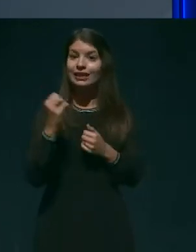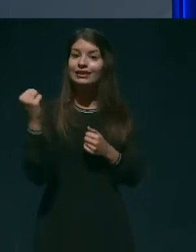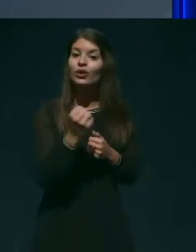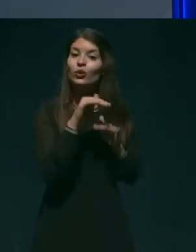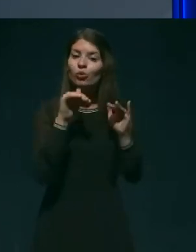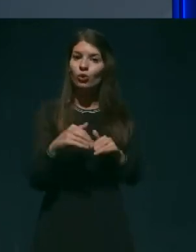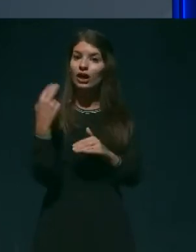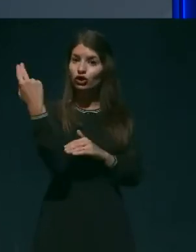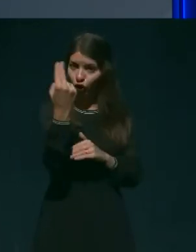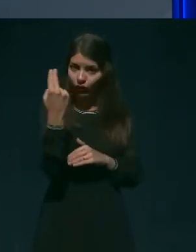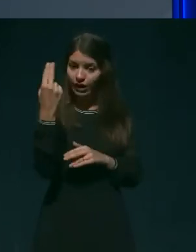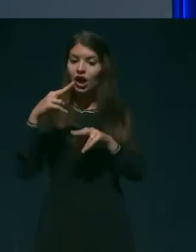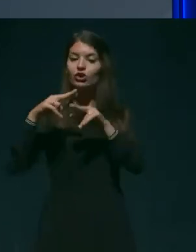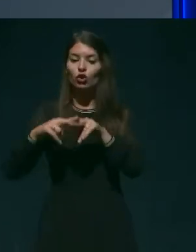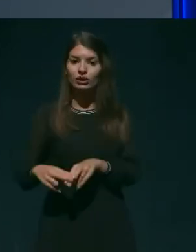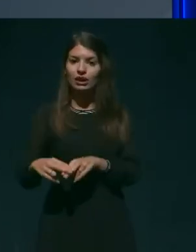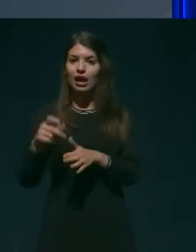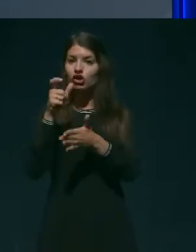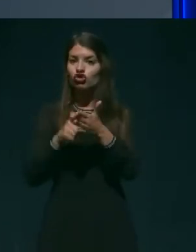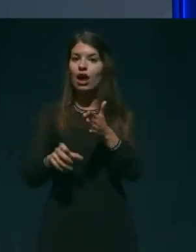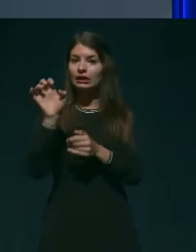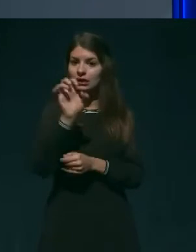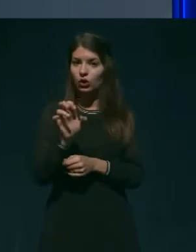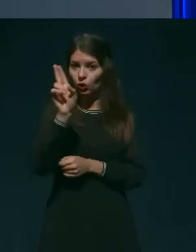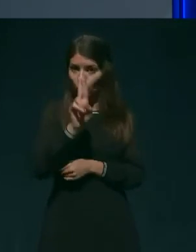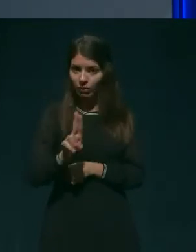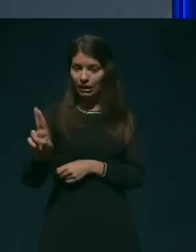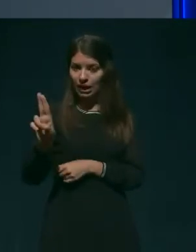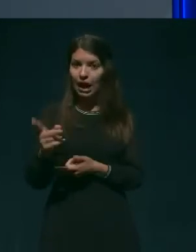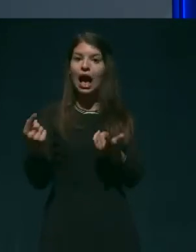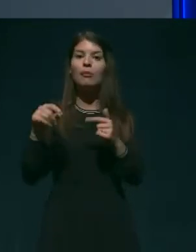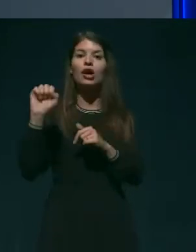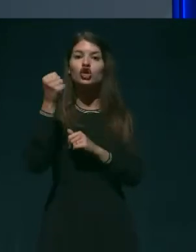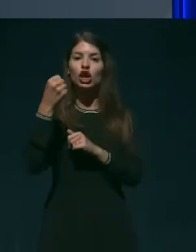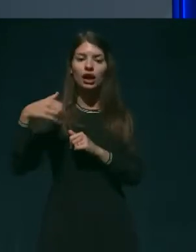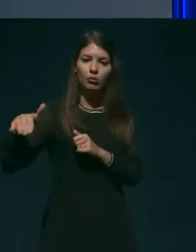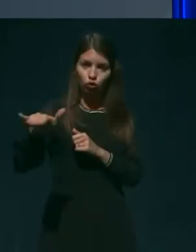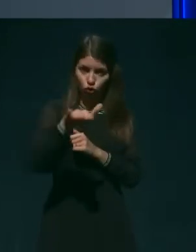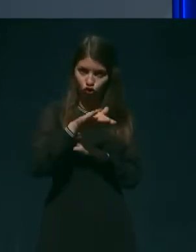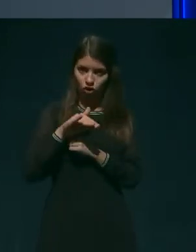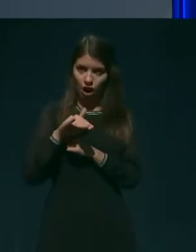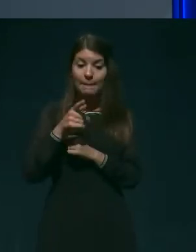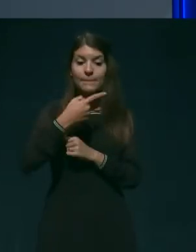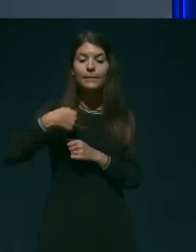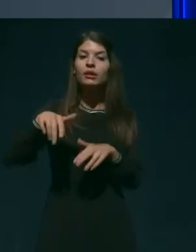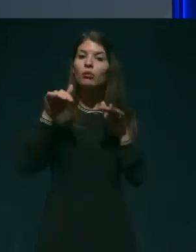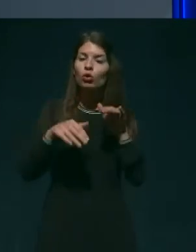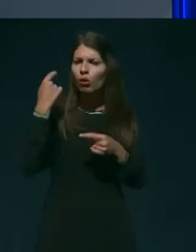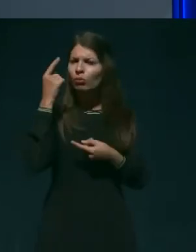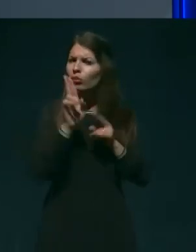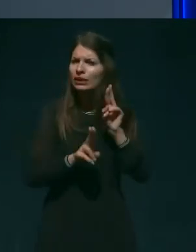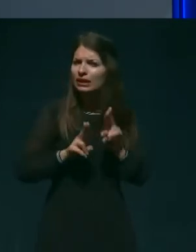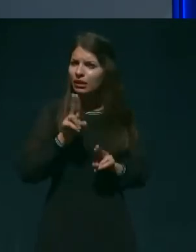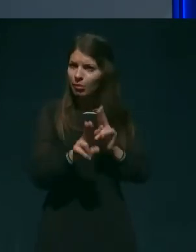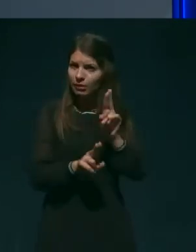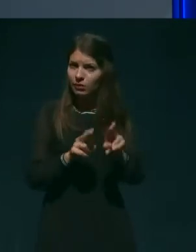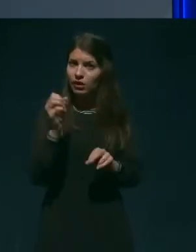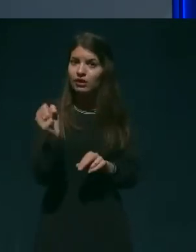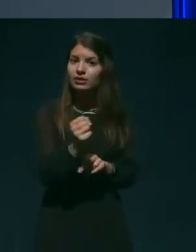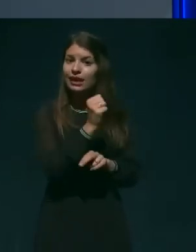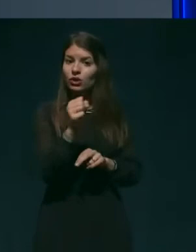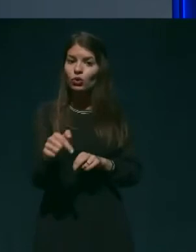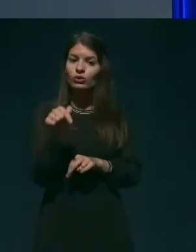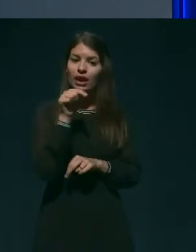države, članice Evropske unije in šengenskega prostora, poskrbeti za to, da se sooča z nevarnostjo